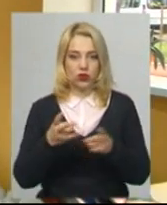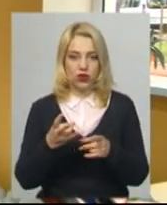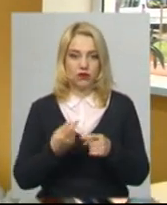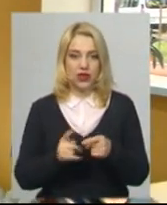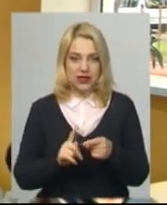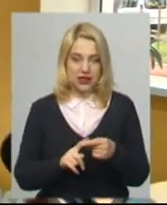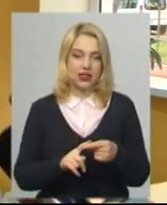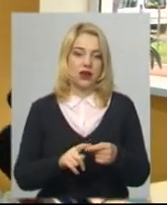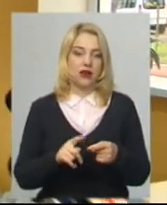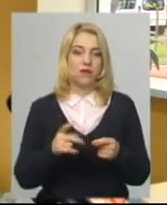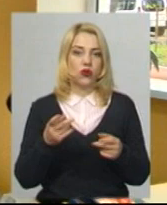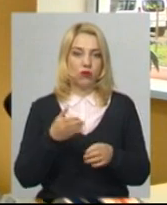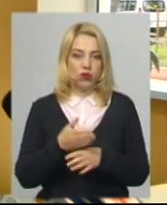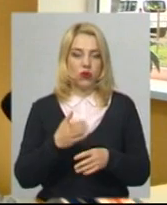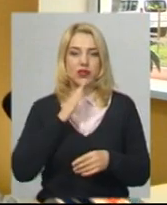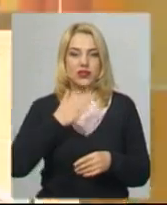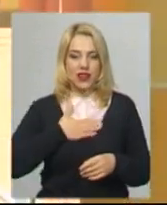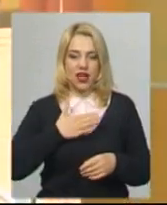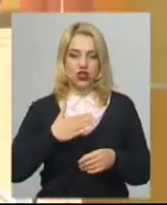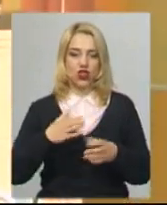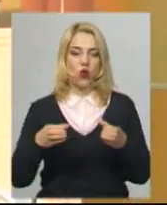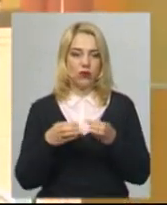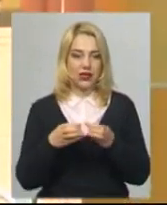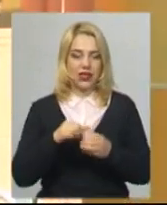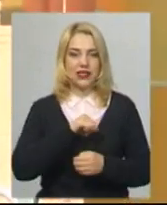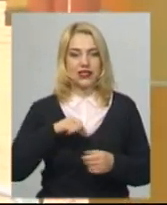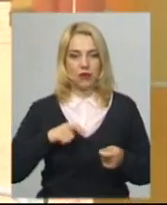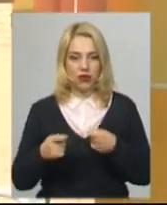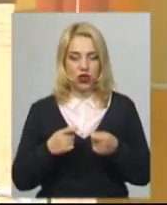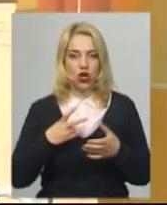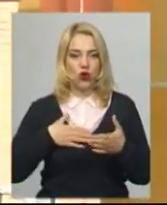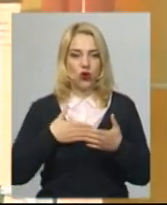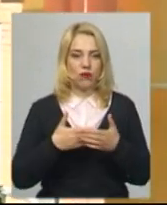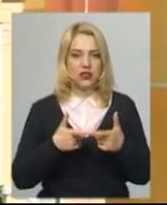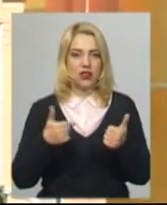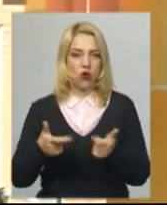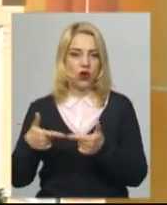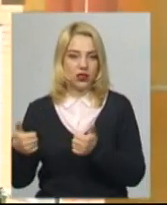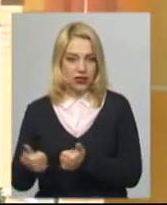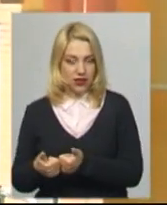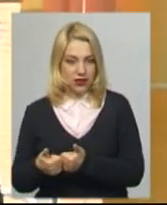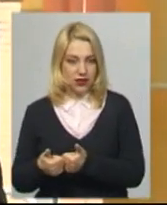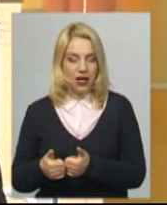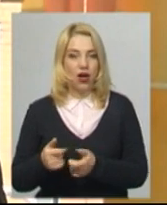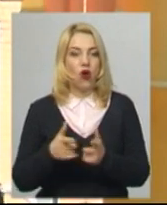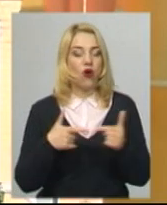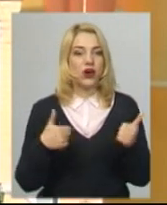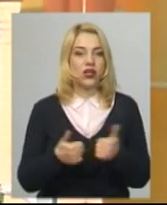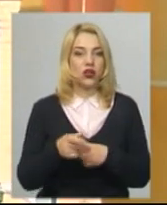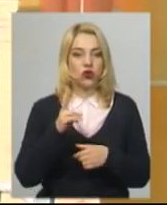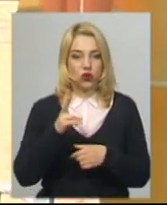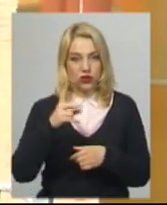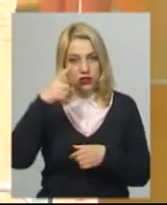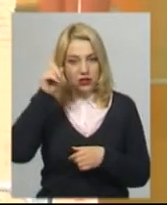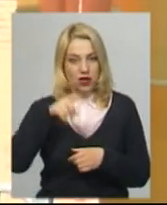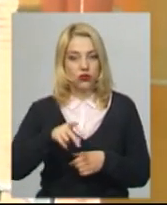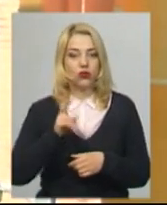Це є наші комітети самоврядування, є наші громадські організації. Організації, які сьогодні знають,